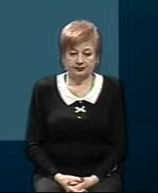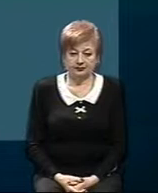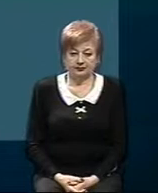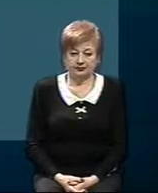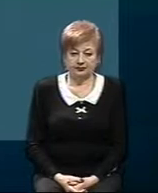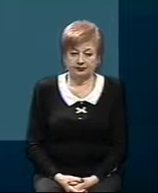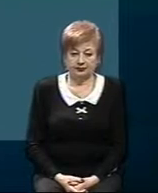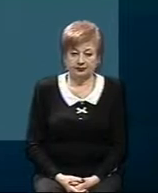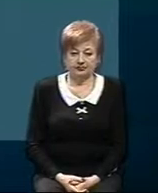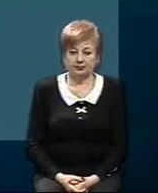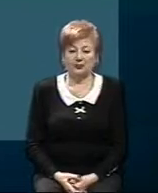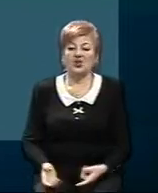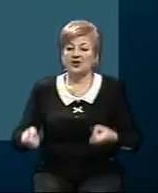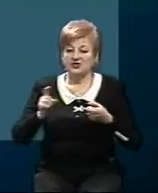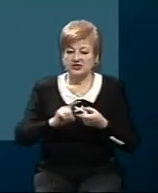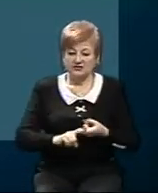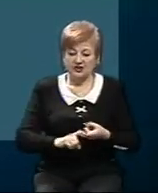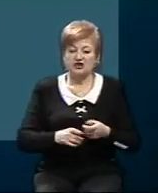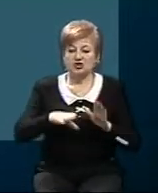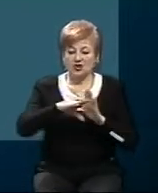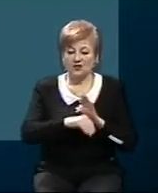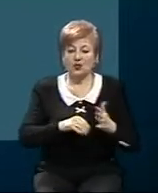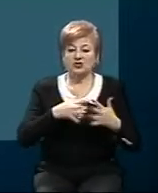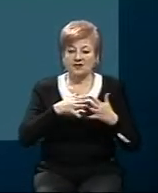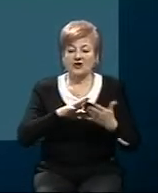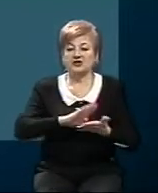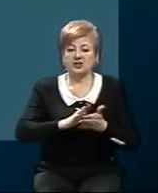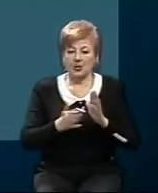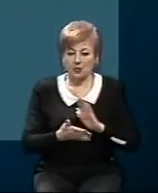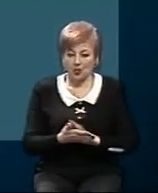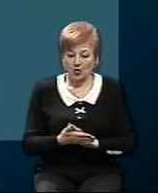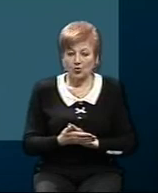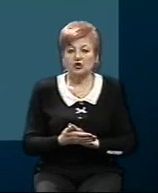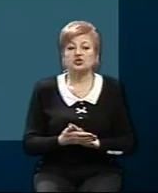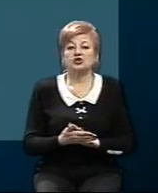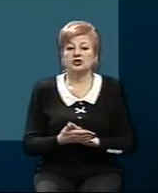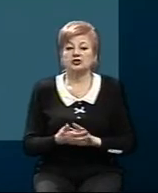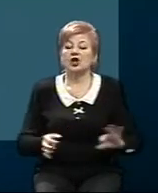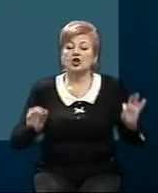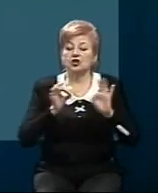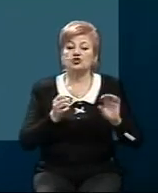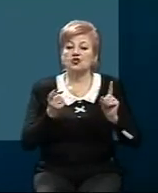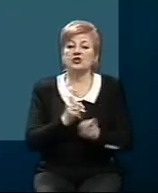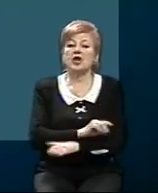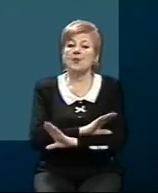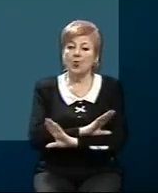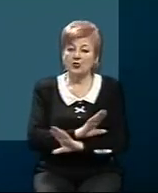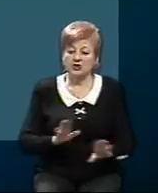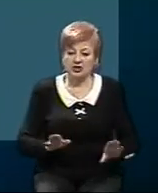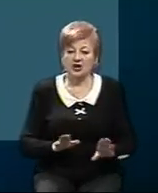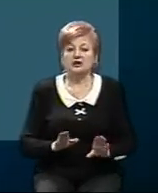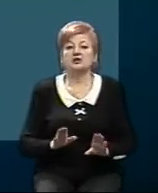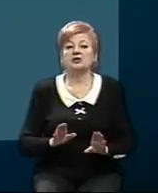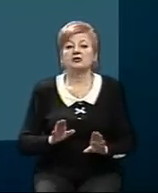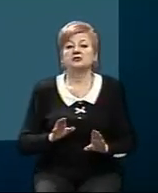Зв'язку з вводом військового стану на Райві зараз нічого не змінилося, бо як він був